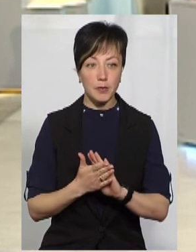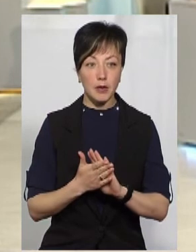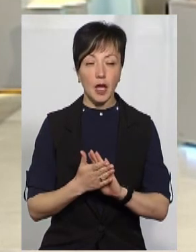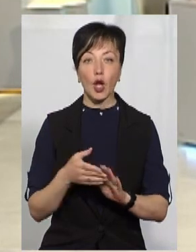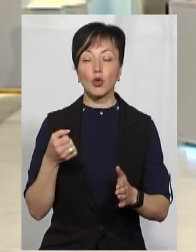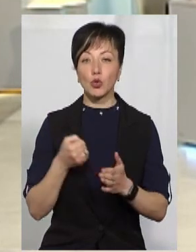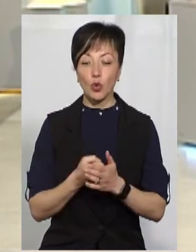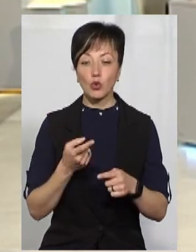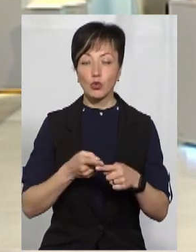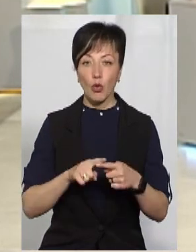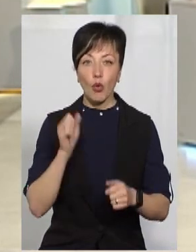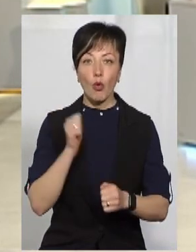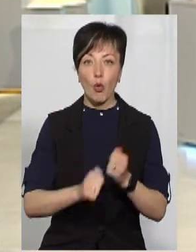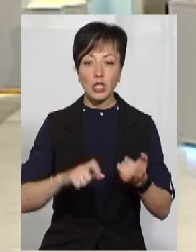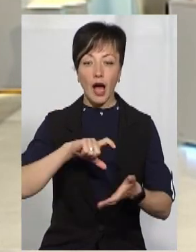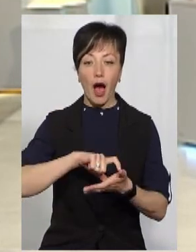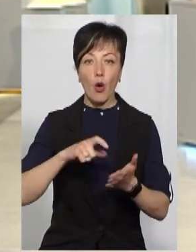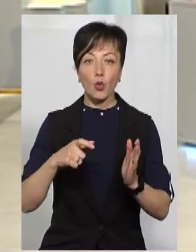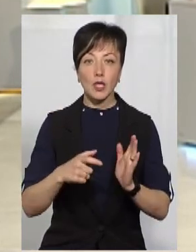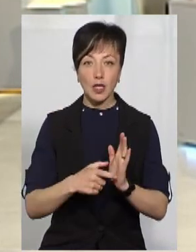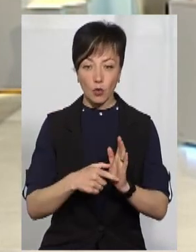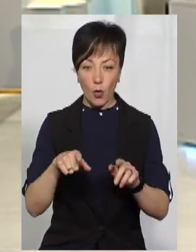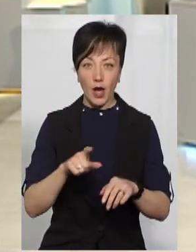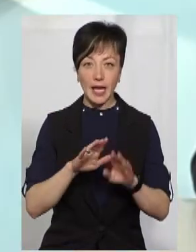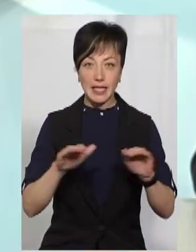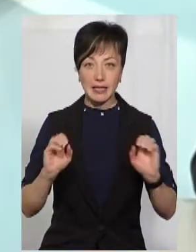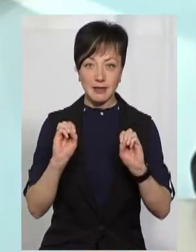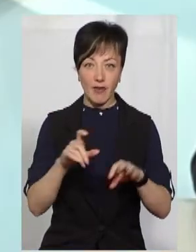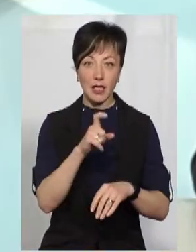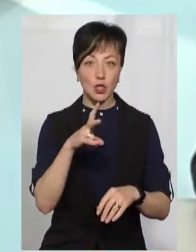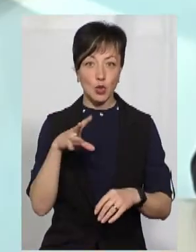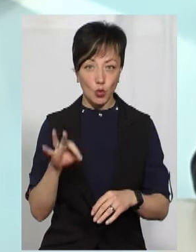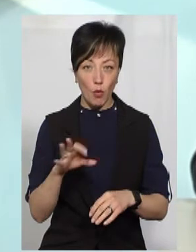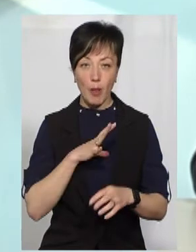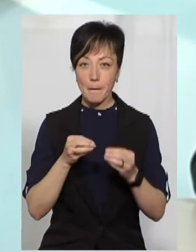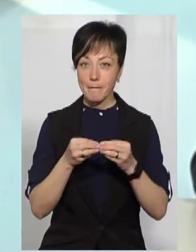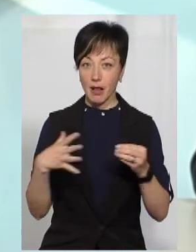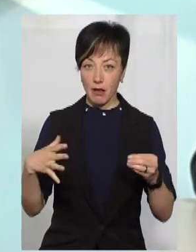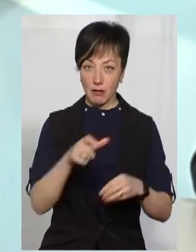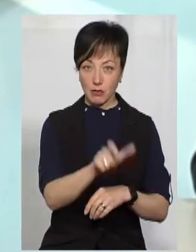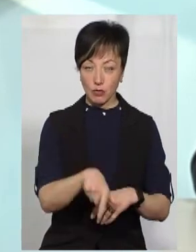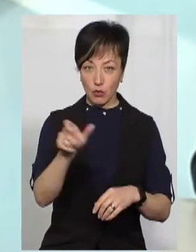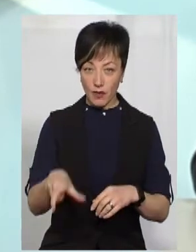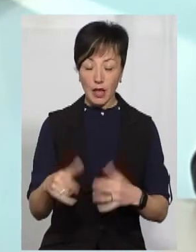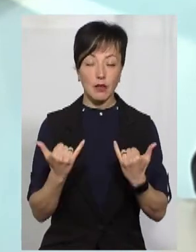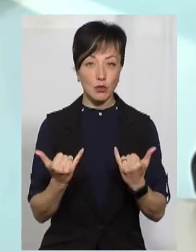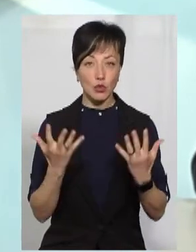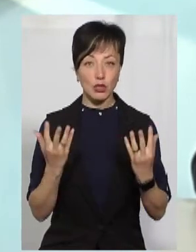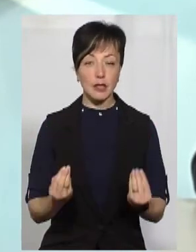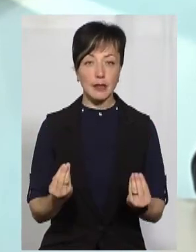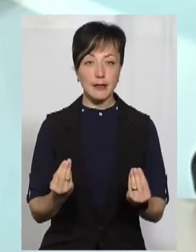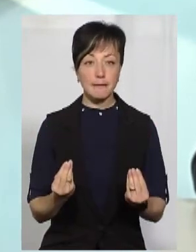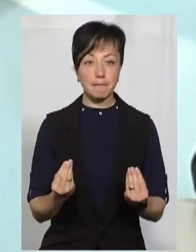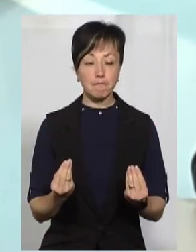і до цього кожна аудиторія, в якій складали діти з зовнішнього незалежного оцінювання, містила 15 учасників. На сьогодні